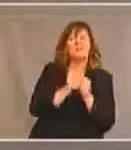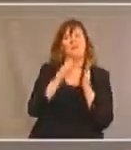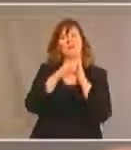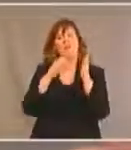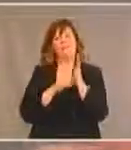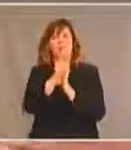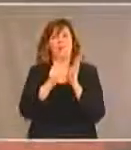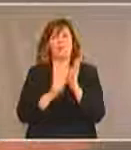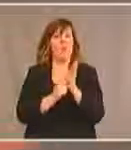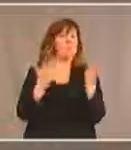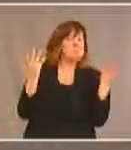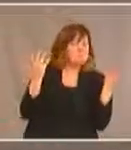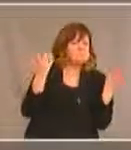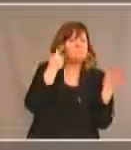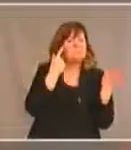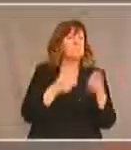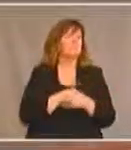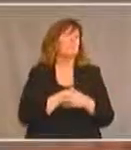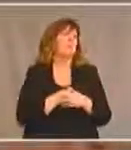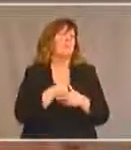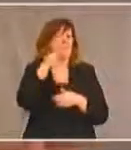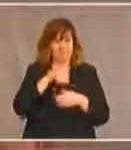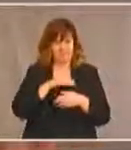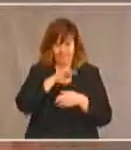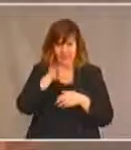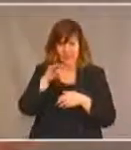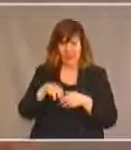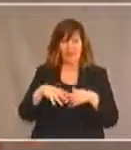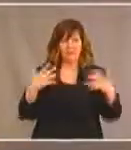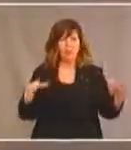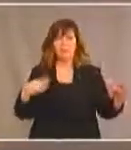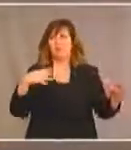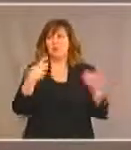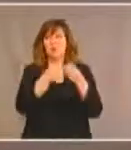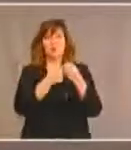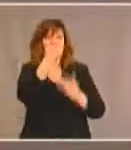Nous avons beaucoup de Parfait. Alors, nous recevons beaucoup de questions.